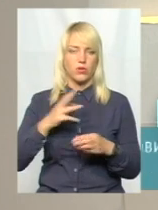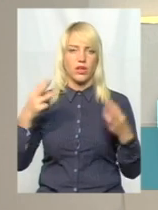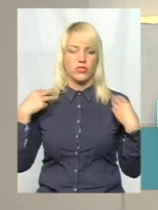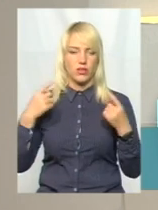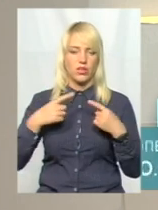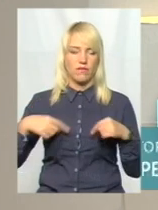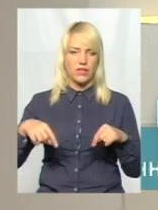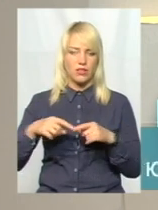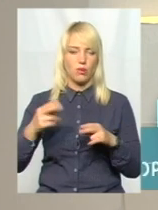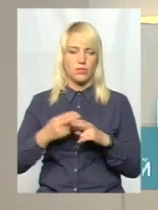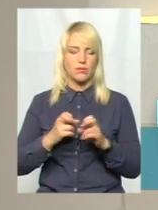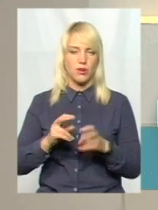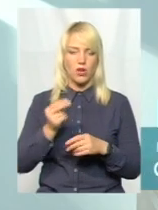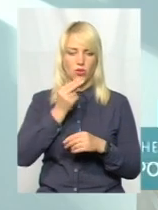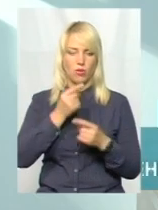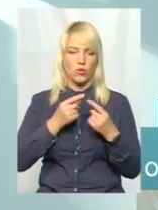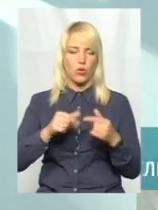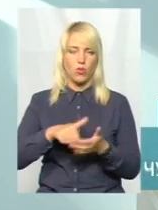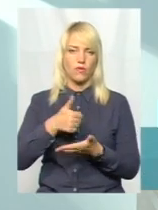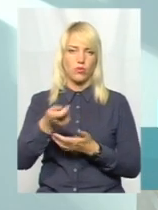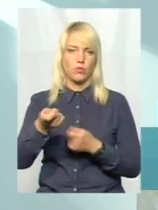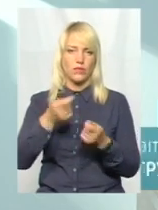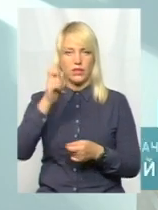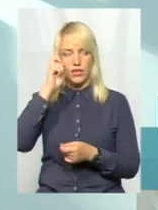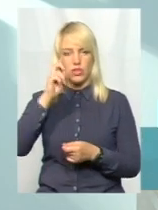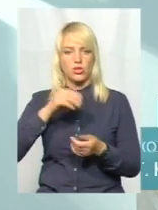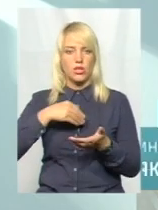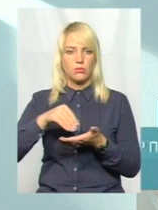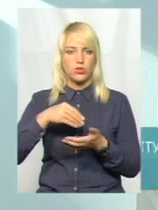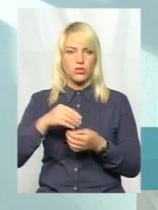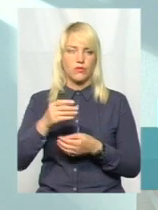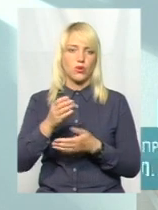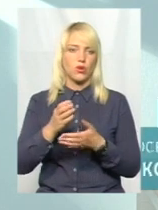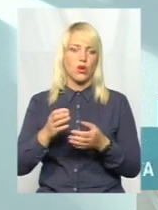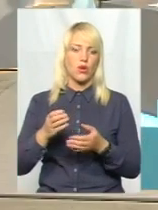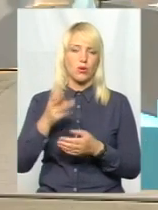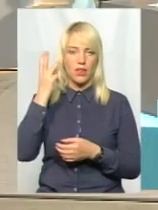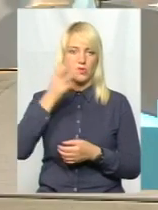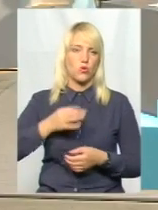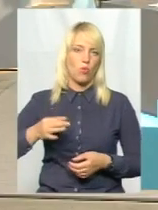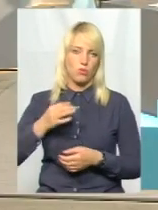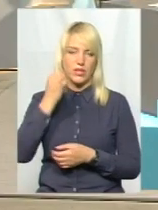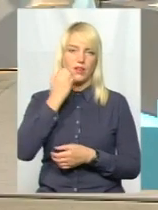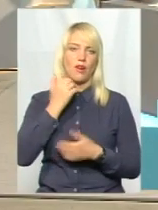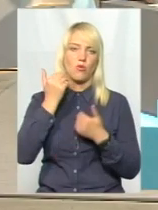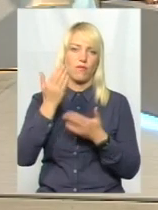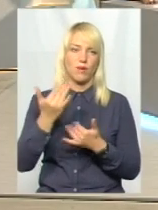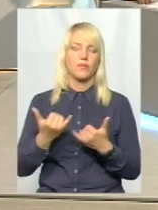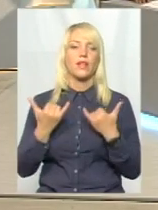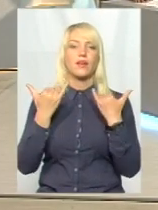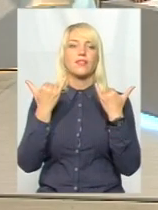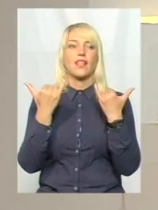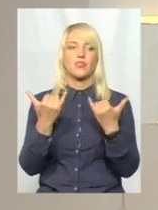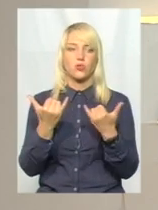відділу безпечності харчових продуктів Головного управління Держпродспоживслужби в Хмельницькій області. Дякую вам. На сьогодні